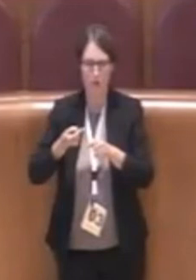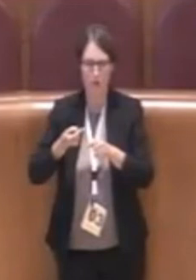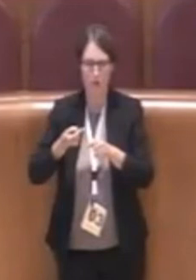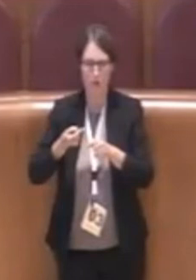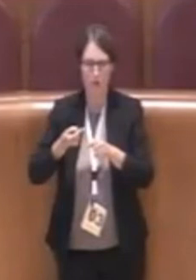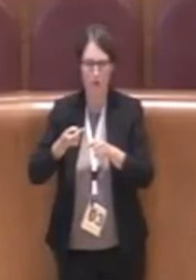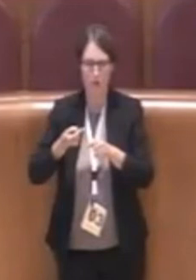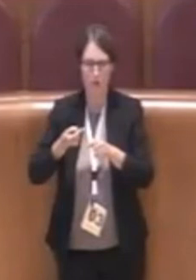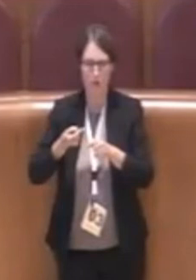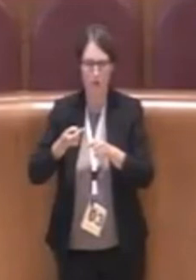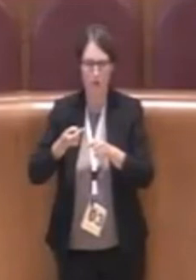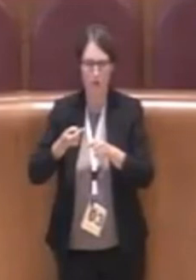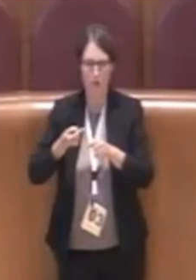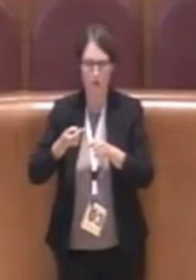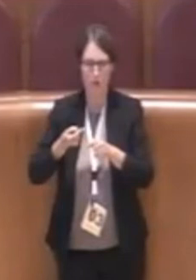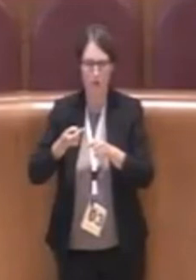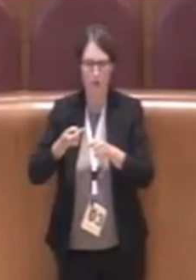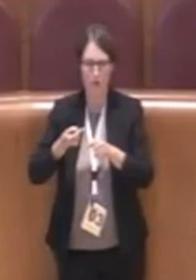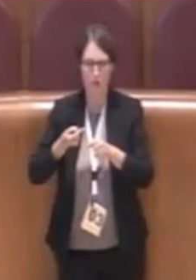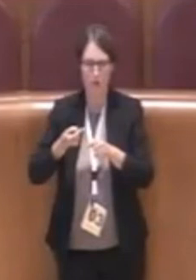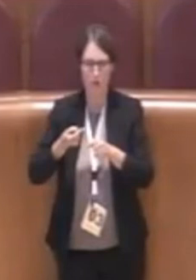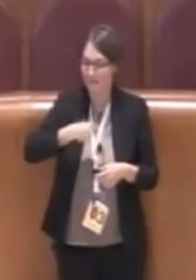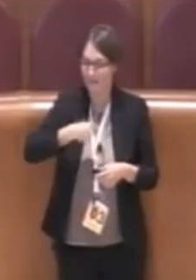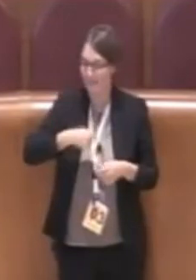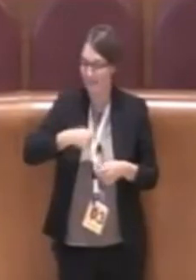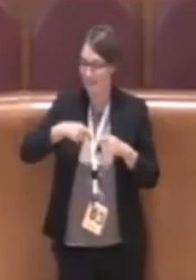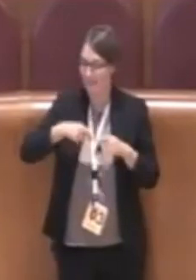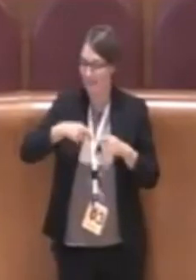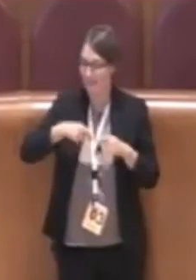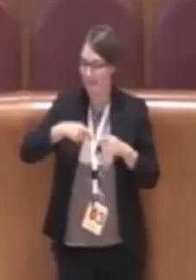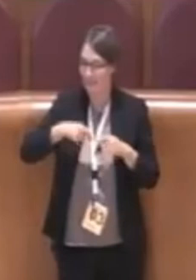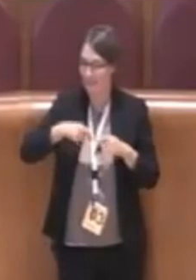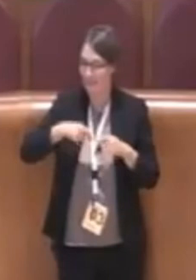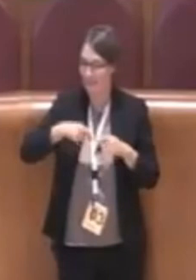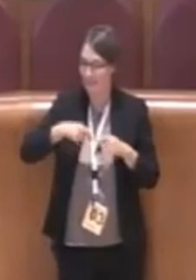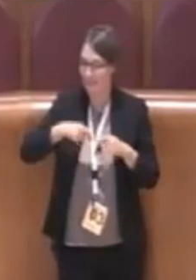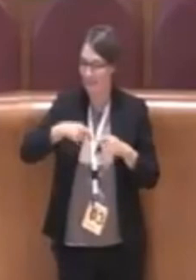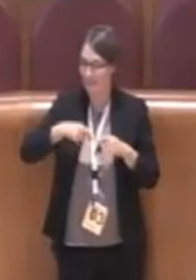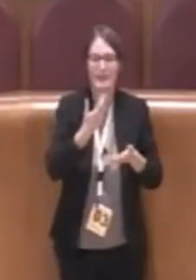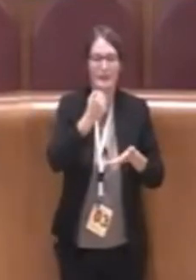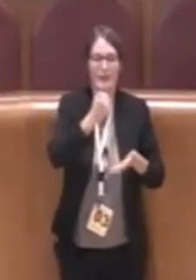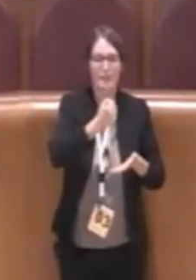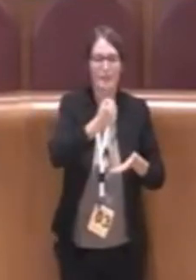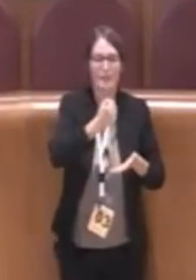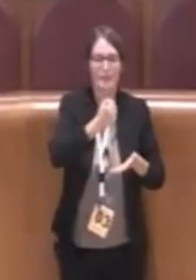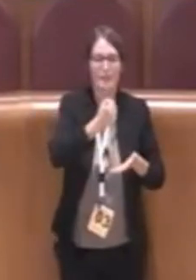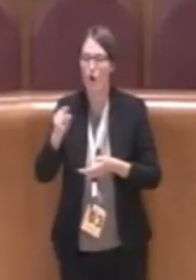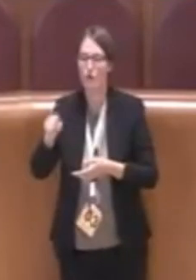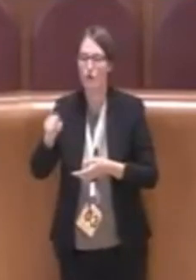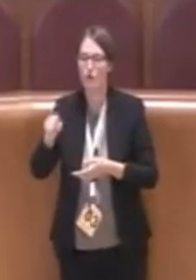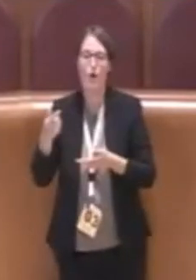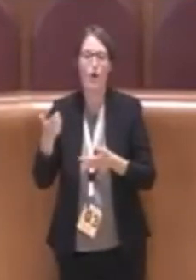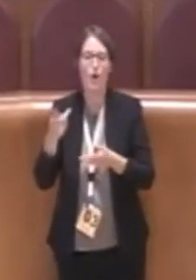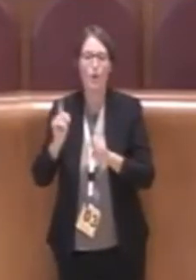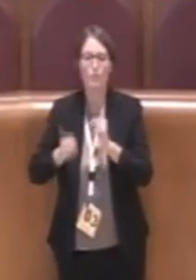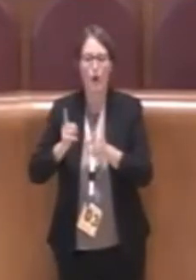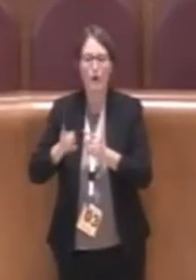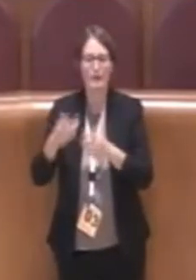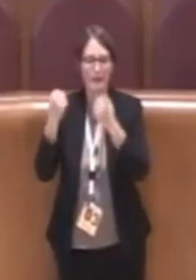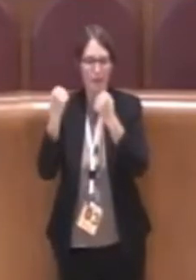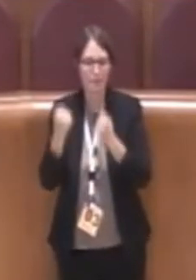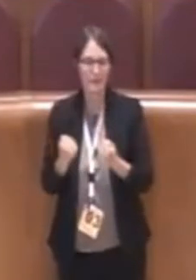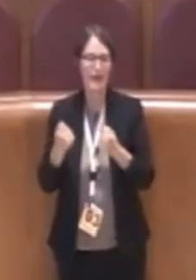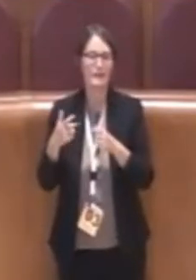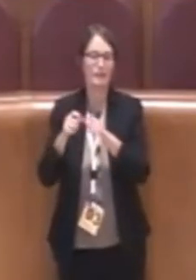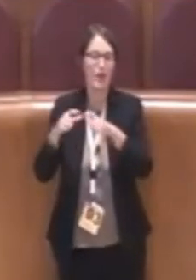come Presidenti, dalle Presidenti appunto di patrimonio e politiche abitative e urbanistica, ma proprio dalle commissioni all